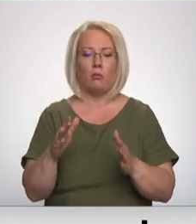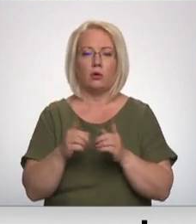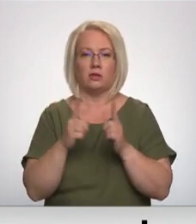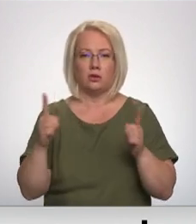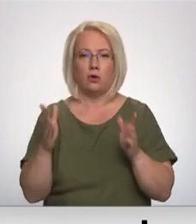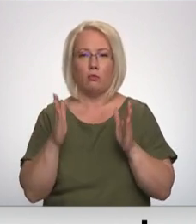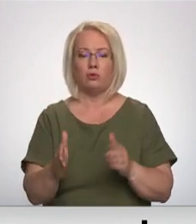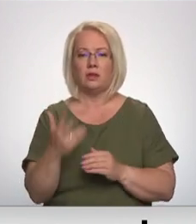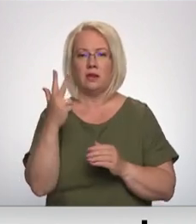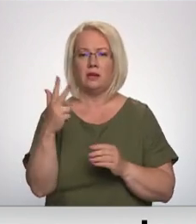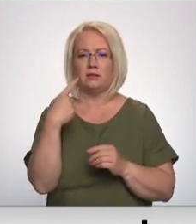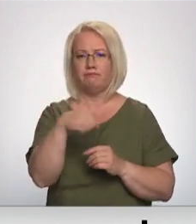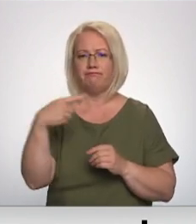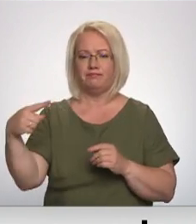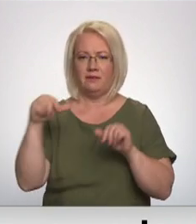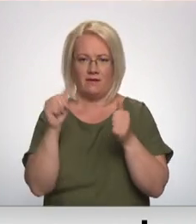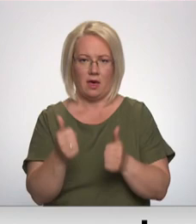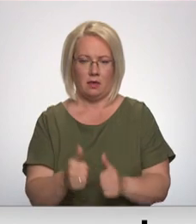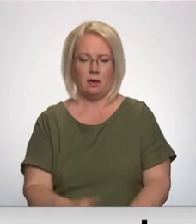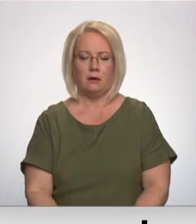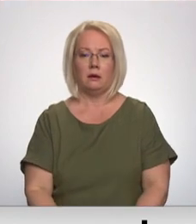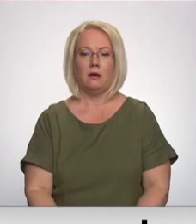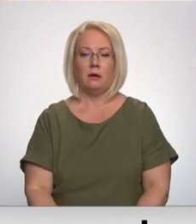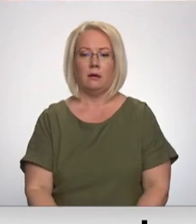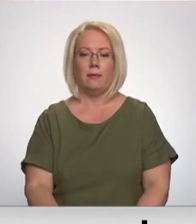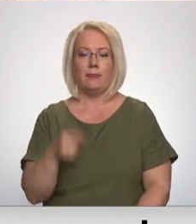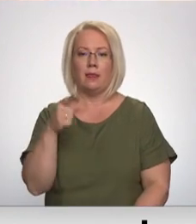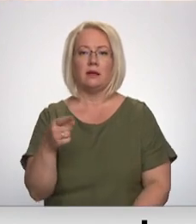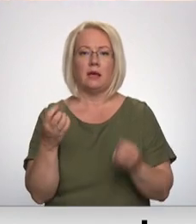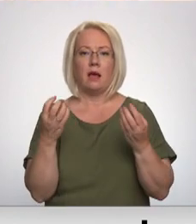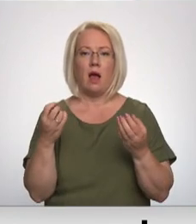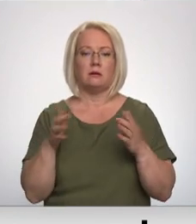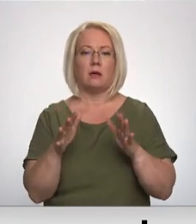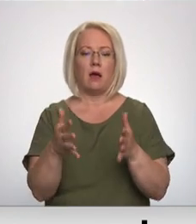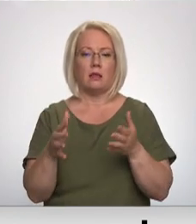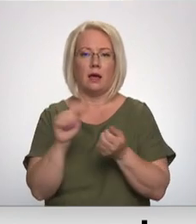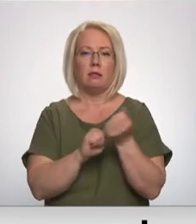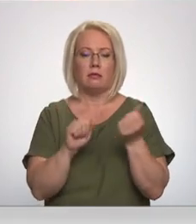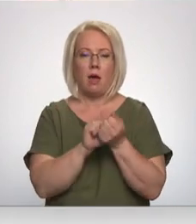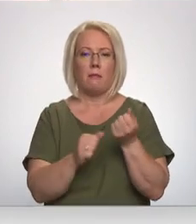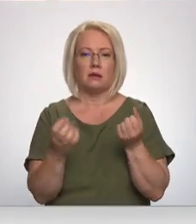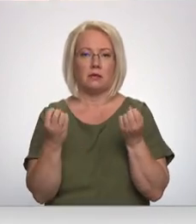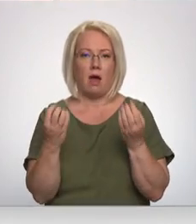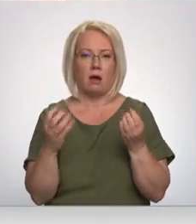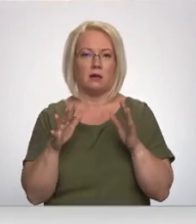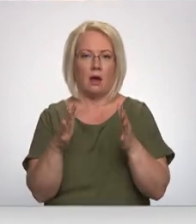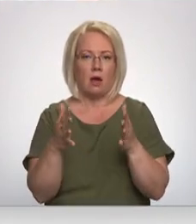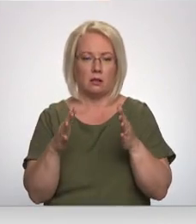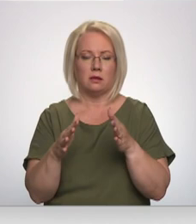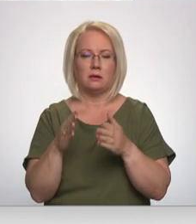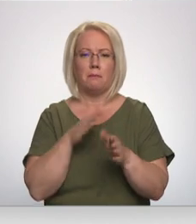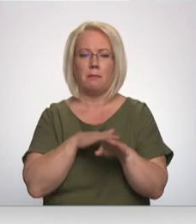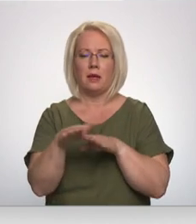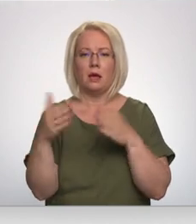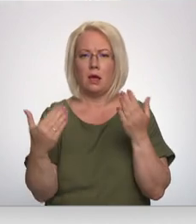trīs dažādi kurnāmā veidi. Šitas gāzes katls ir īstenībā dabas gāzes katls. Pilnīgi jauns, ir